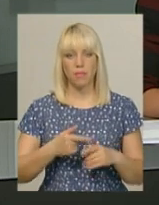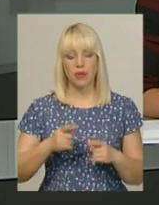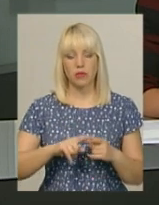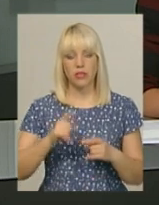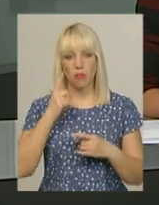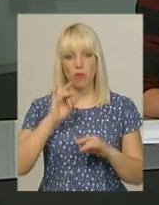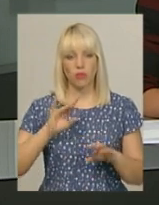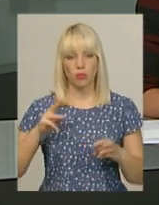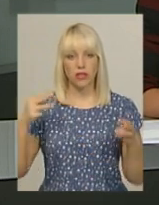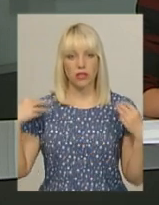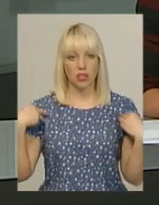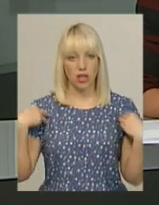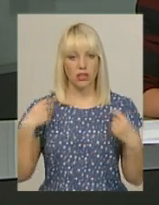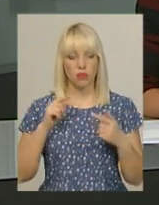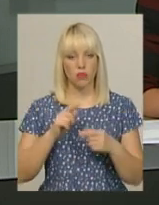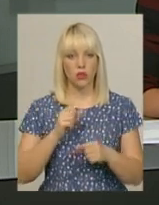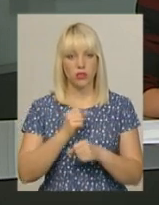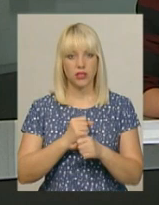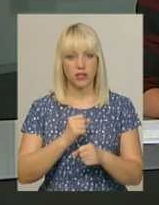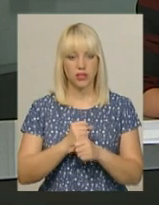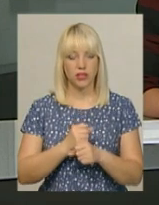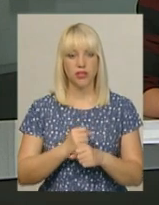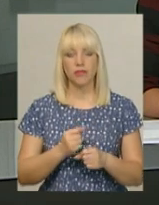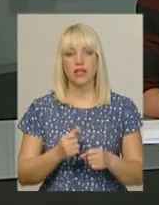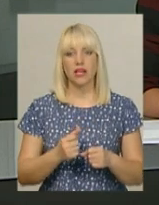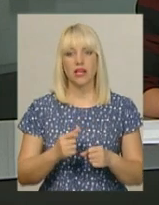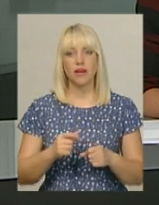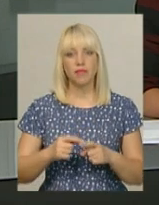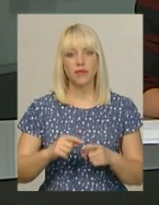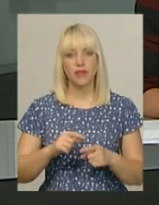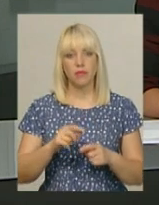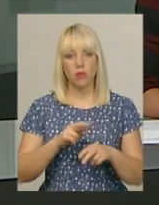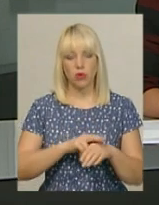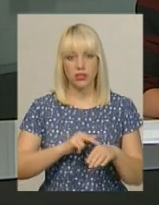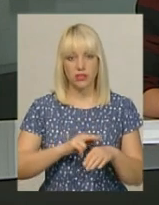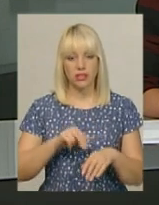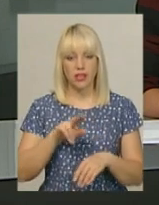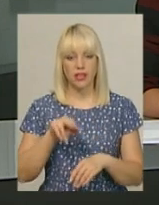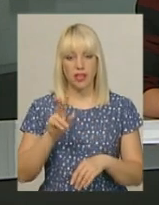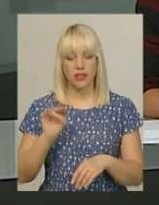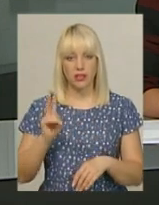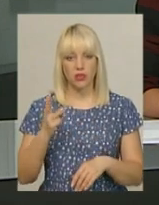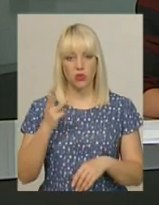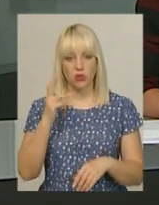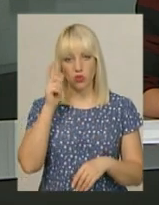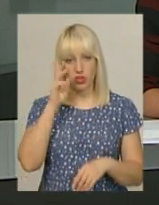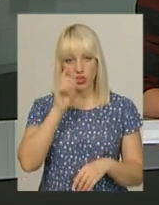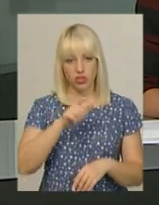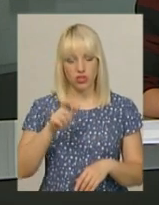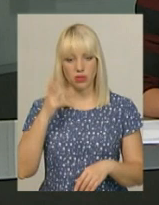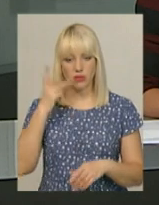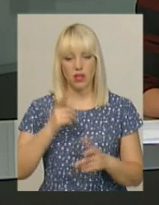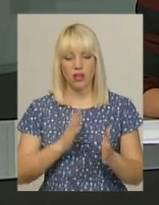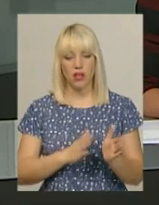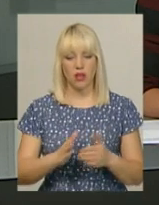Про це повідомив начальник відділу протидії кіберзлочинам у Хмельницькій області Олег Дядик. Троє жителів Хмельниччини налагодили схему